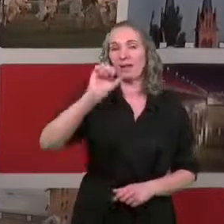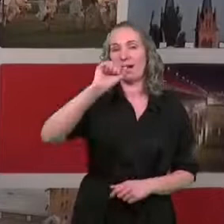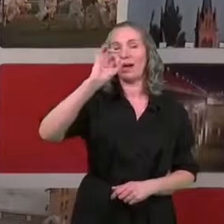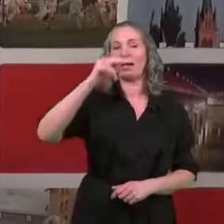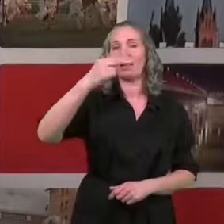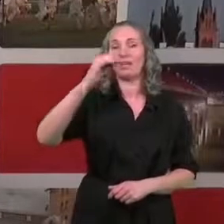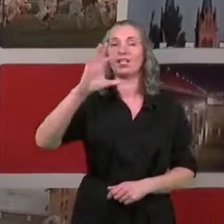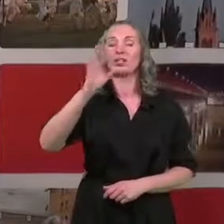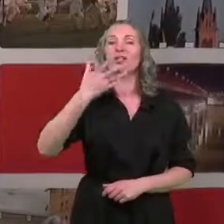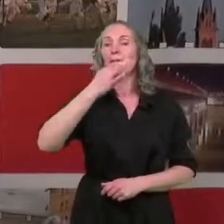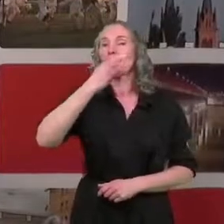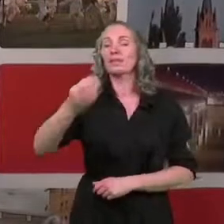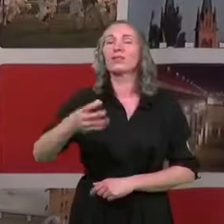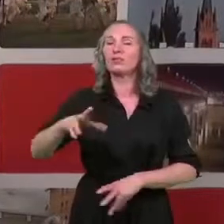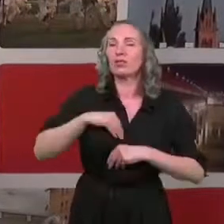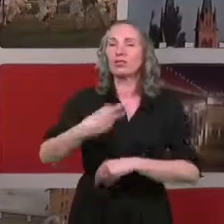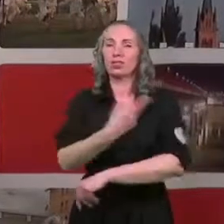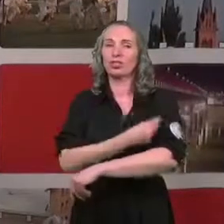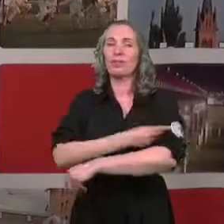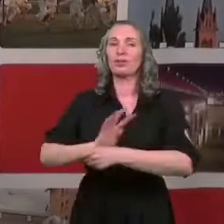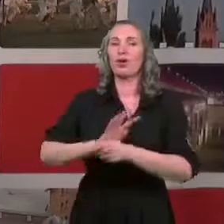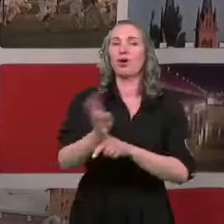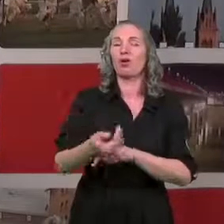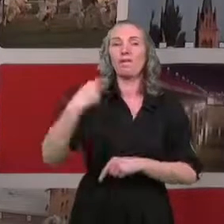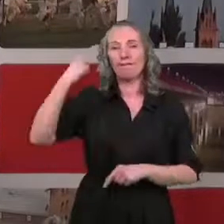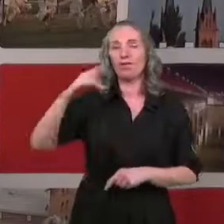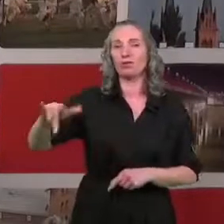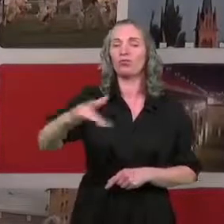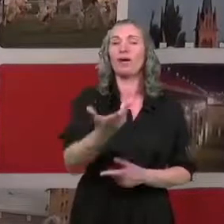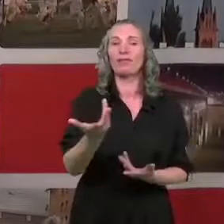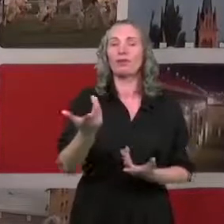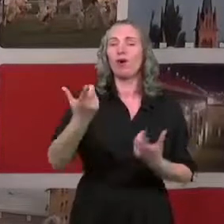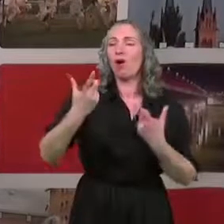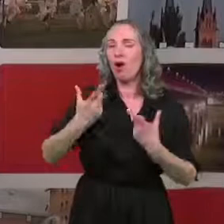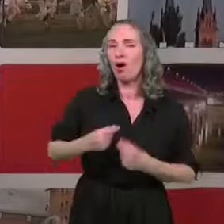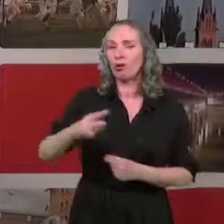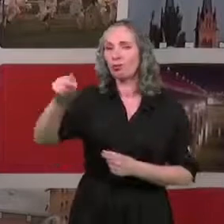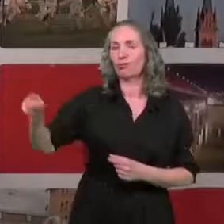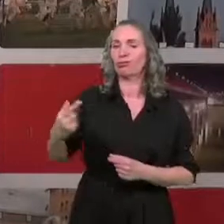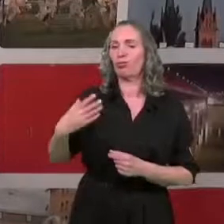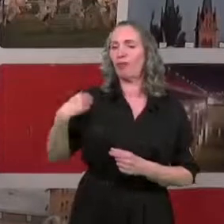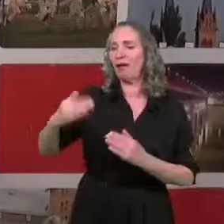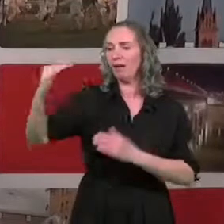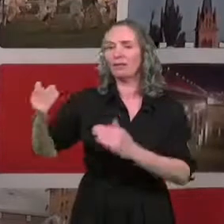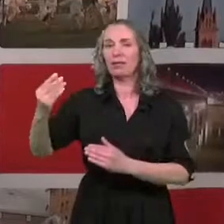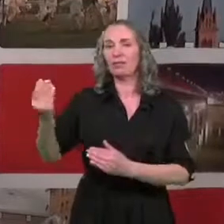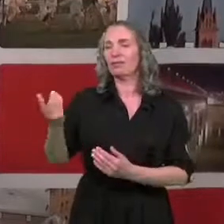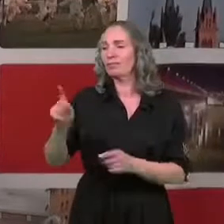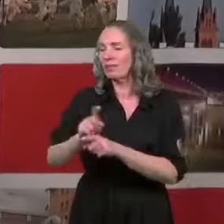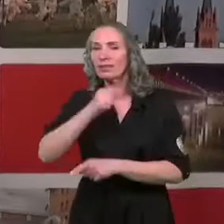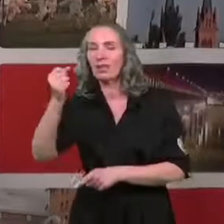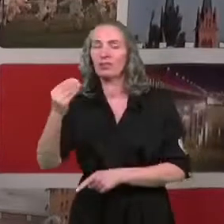Chciałabym zapytać o dostępność szczepień na COVID-19 we Włocławku od kilku już osób w różnym wieku, także senioralnym.